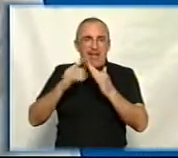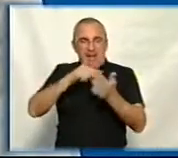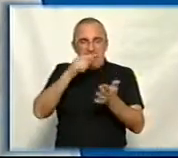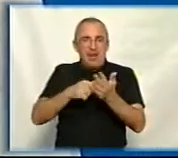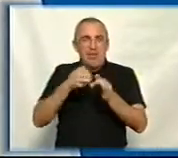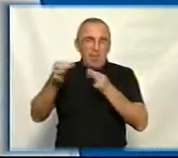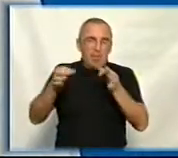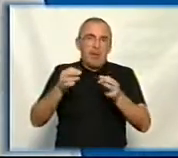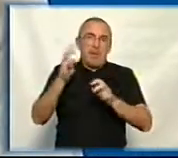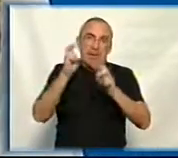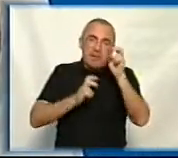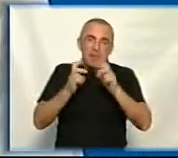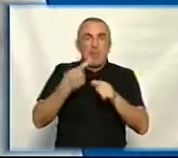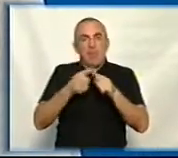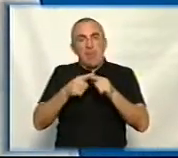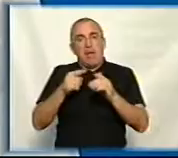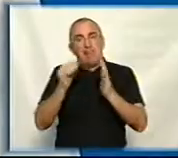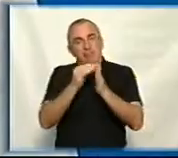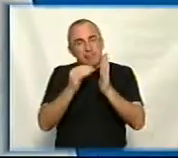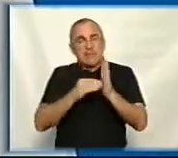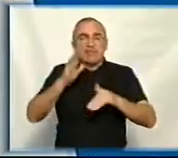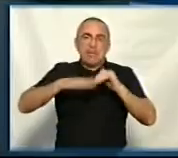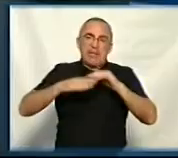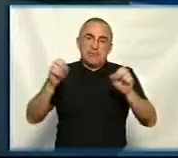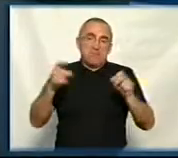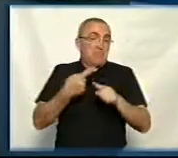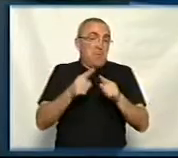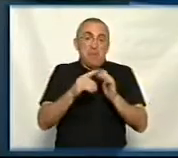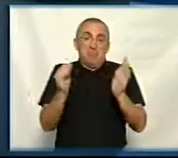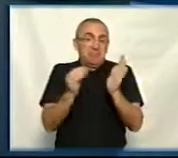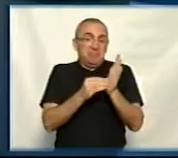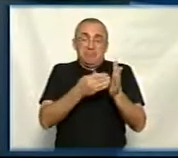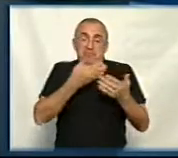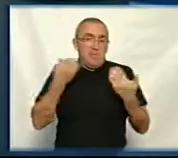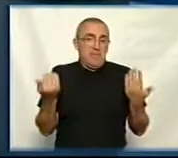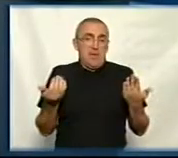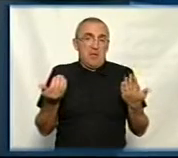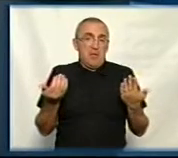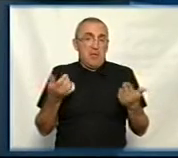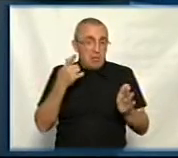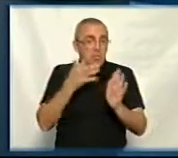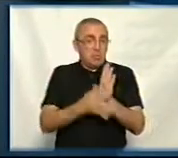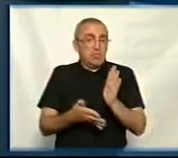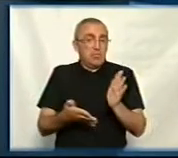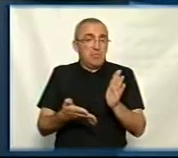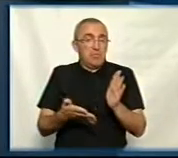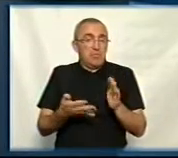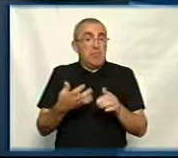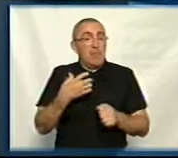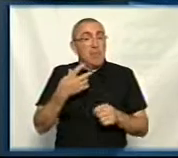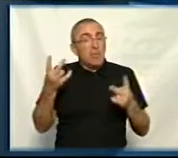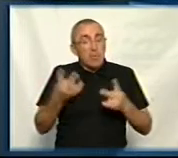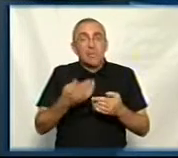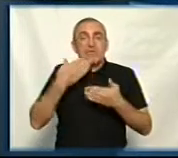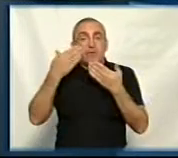тільки підприємства з такими-то, такими-то спеціалістами. Цього навіть немає дуже проблеми, так, абсолютно. Можливо, треба